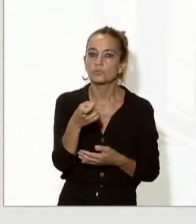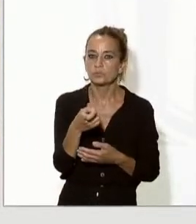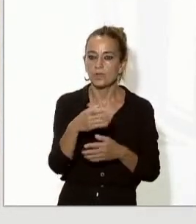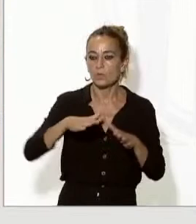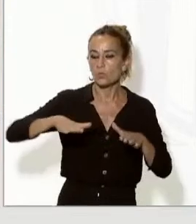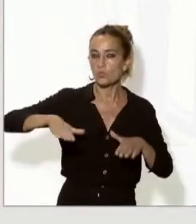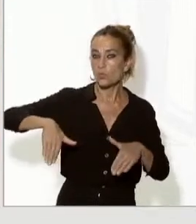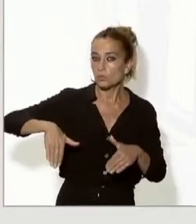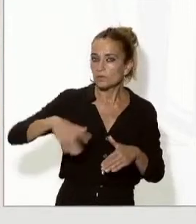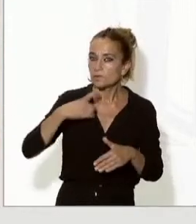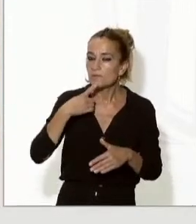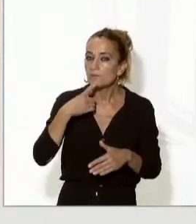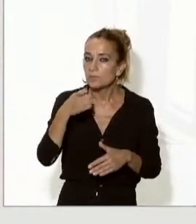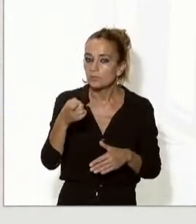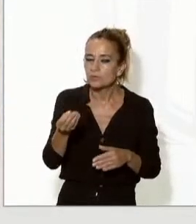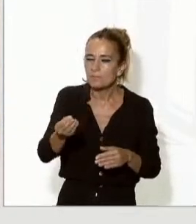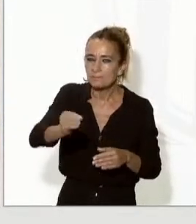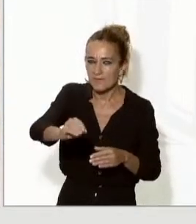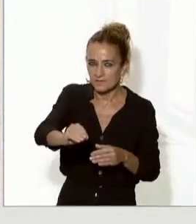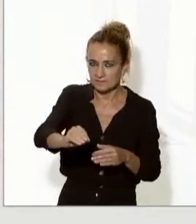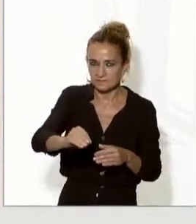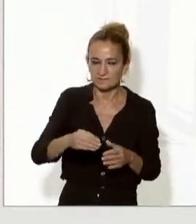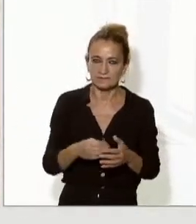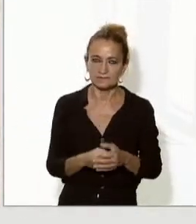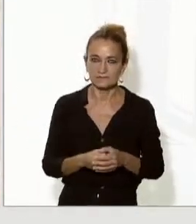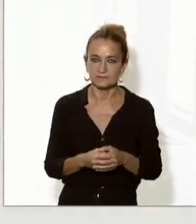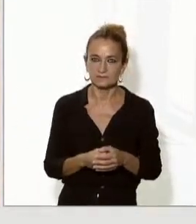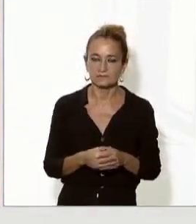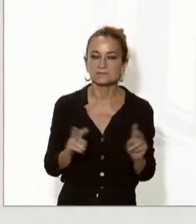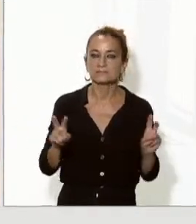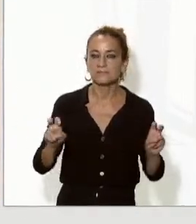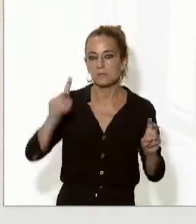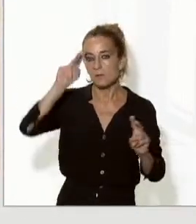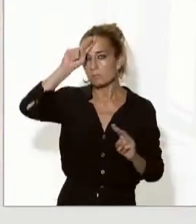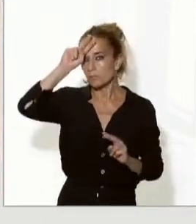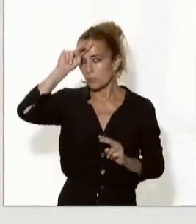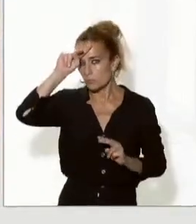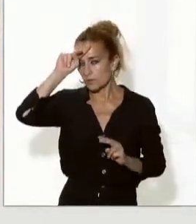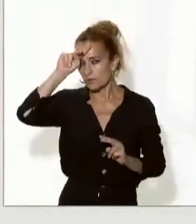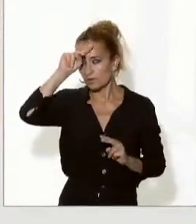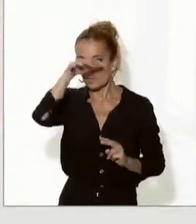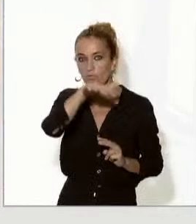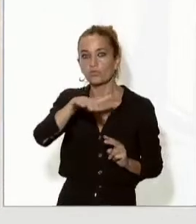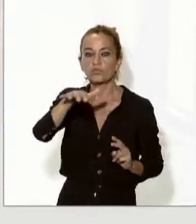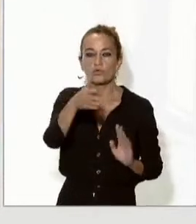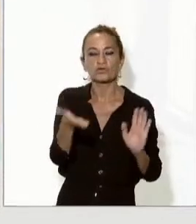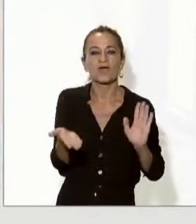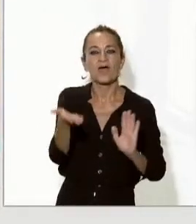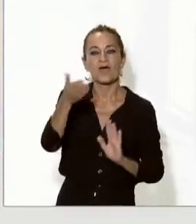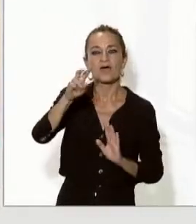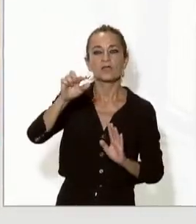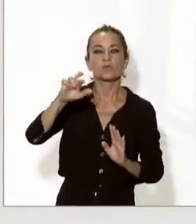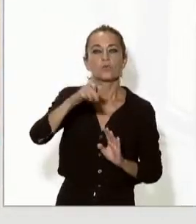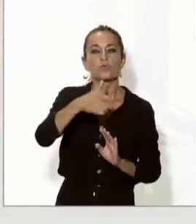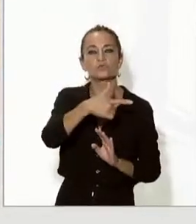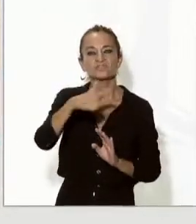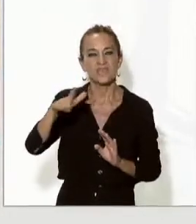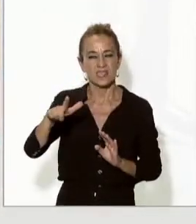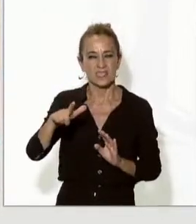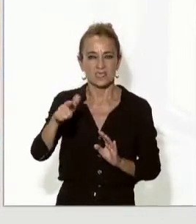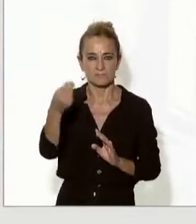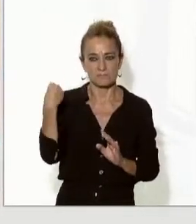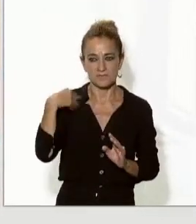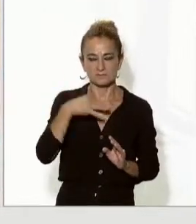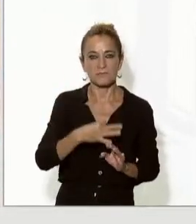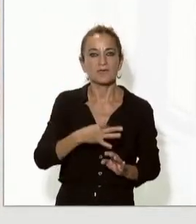pregunta en relació a aquesta preocupació que existeix entre part de l'Alurgell sobre com està afectant la crisi